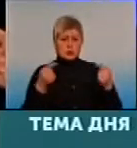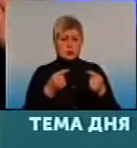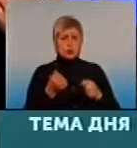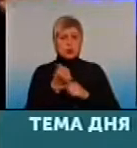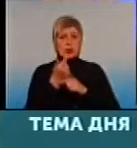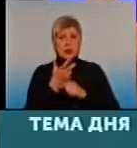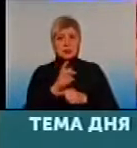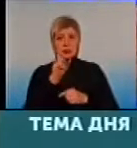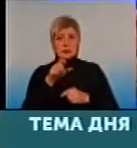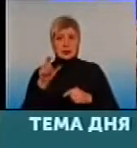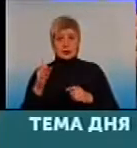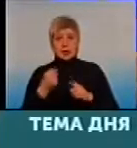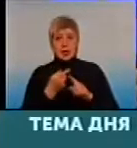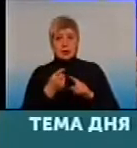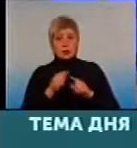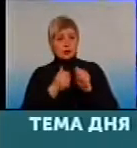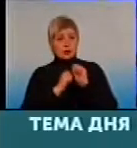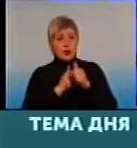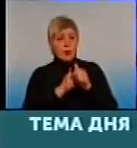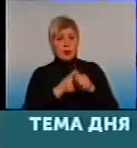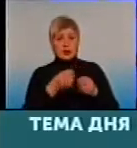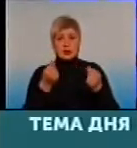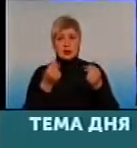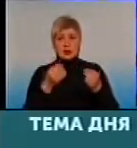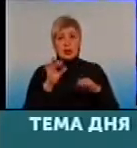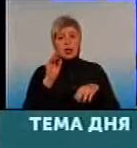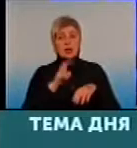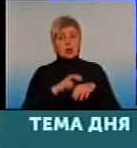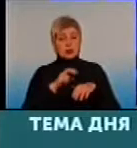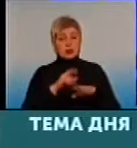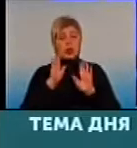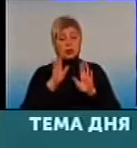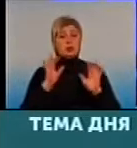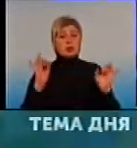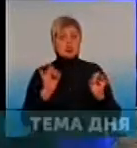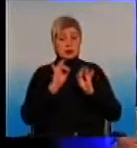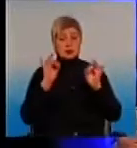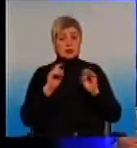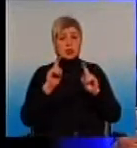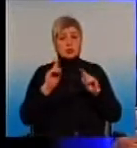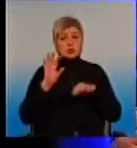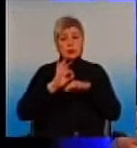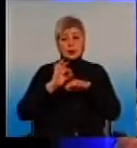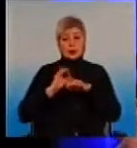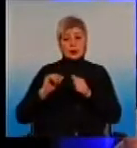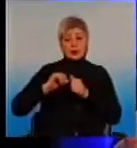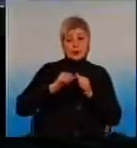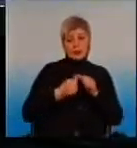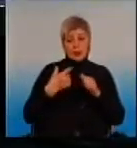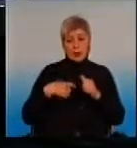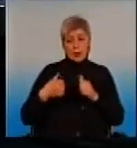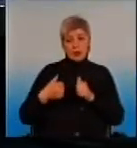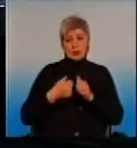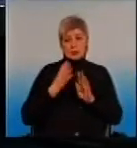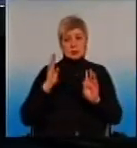людей, за которыми пошли деньги. Да, и доктора будут заинтересованы в том, чтобы пациенты к ним прикреплялись. И пациент должен